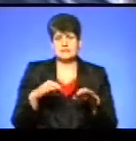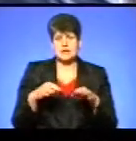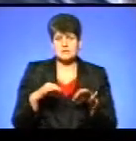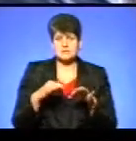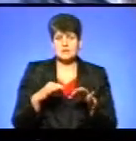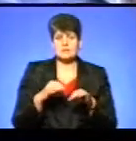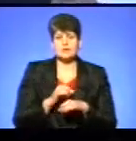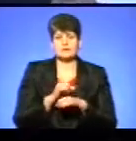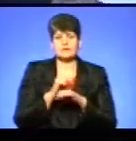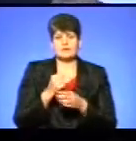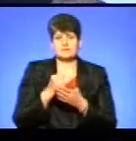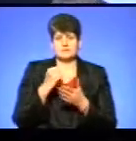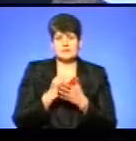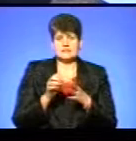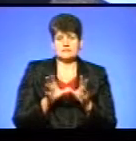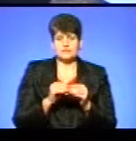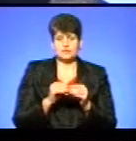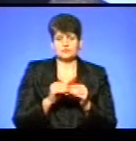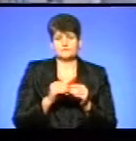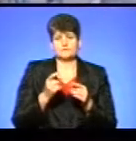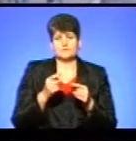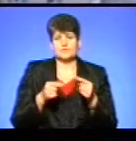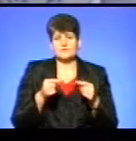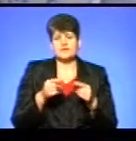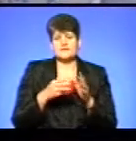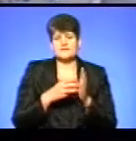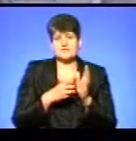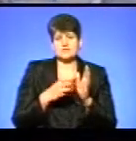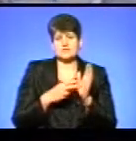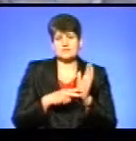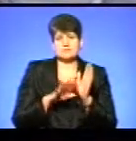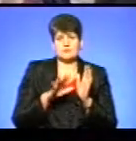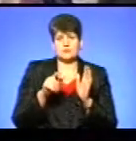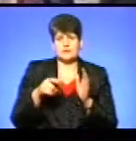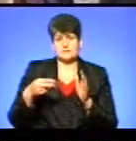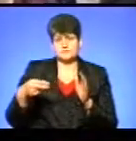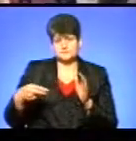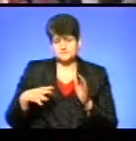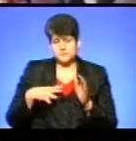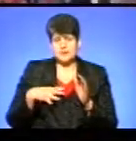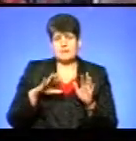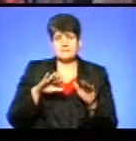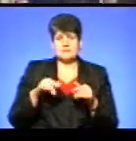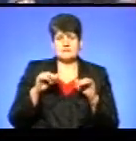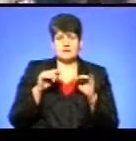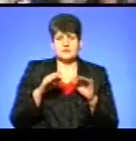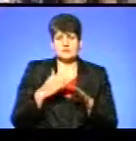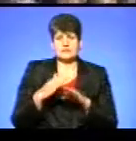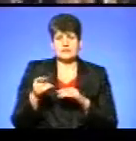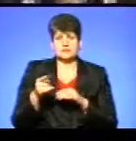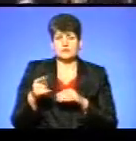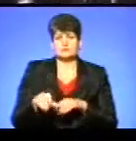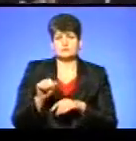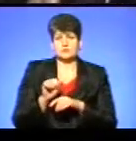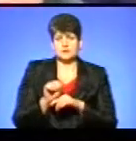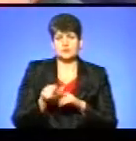Протестувальники ухвалили спільну резолюцію, під якою підписались 885 осіб. Після акції на театральному майдані частина тернополян